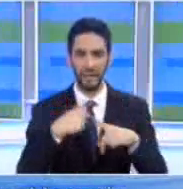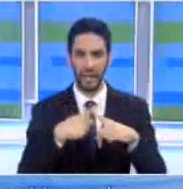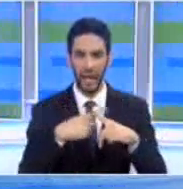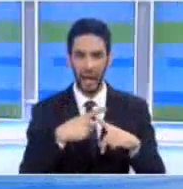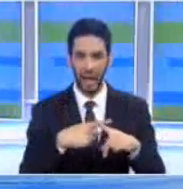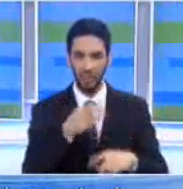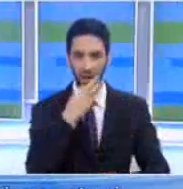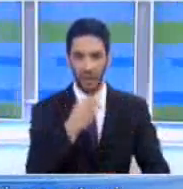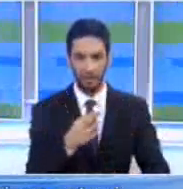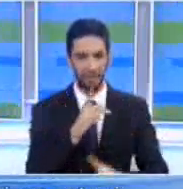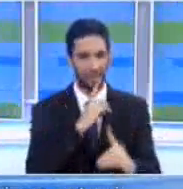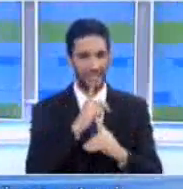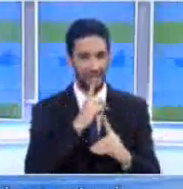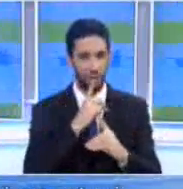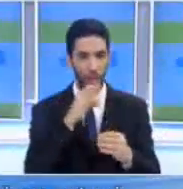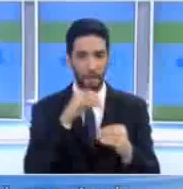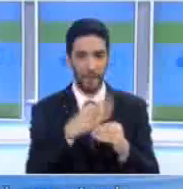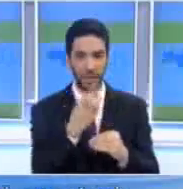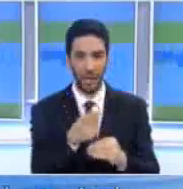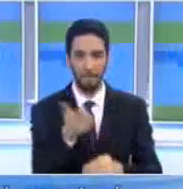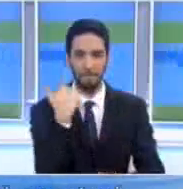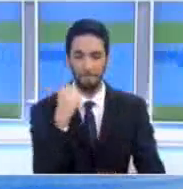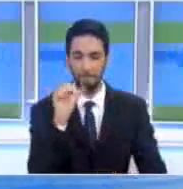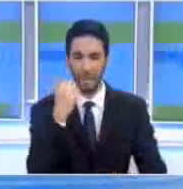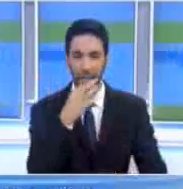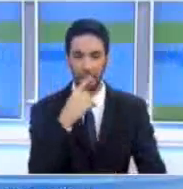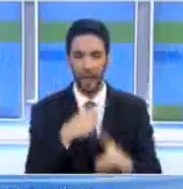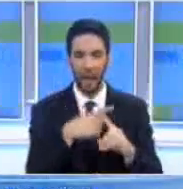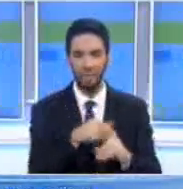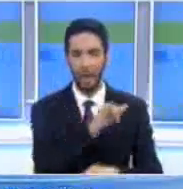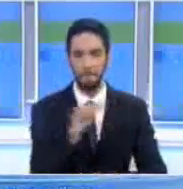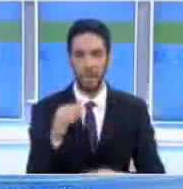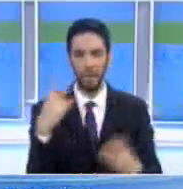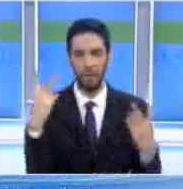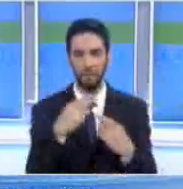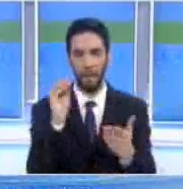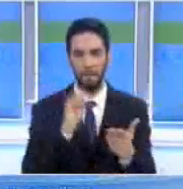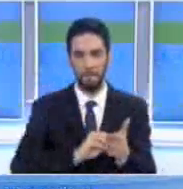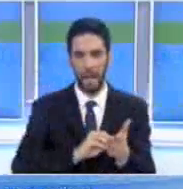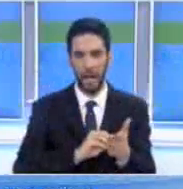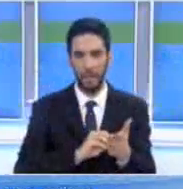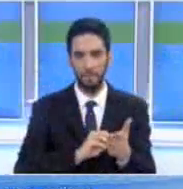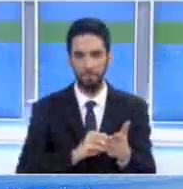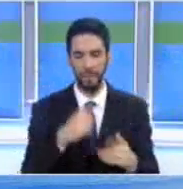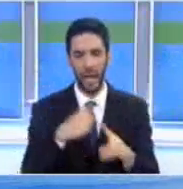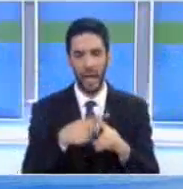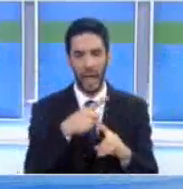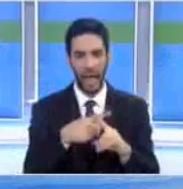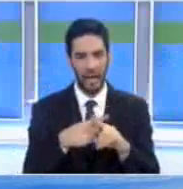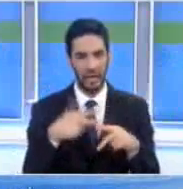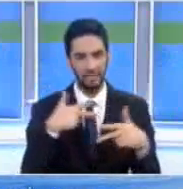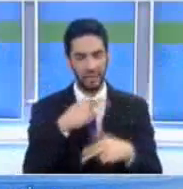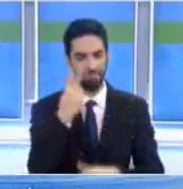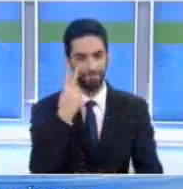κυβέρνησης αναφέρεται ότι η συμφωνία περιλαμβάνει τελικά τον απαράδοτο όρο που έθεσε η Αθήνα για ούτε ένα ευρώ περισσότερη λιτότητα.